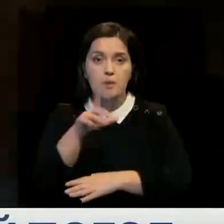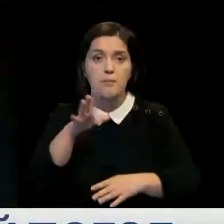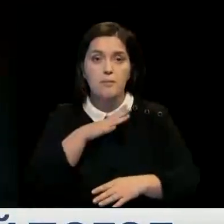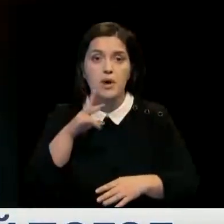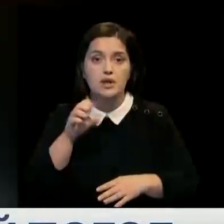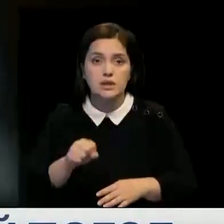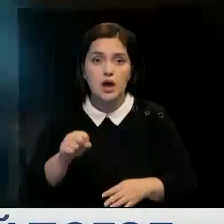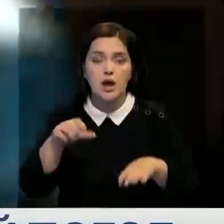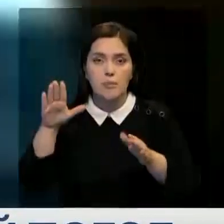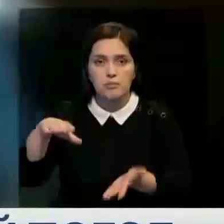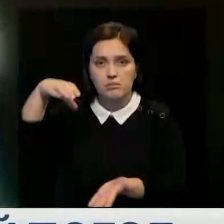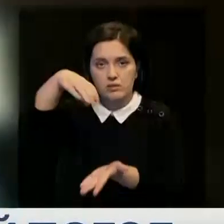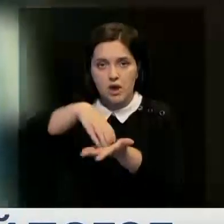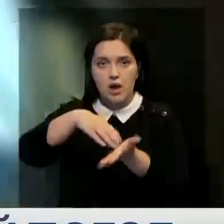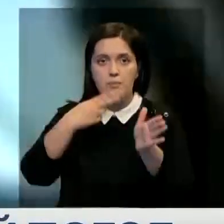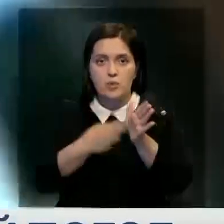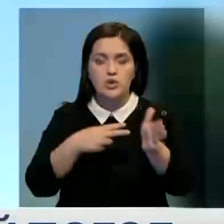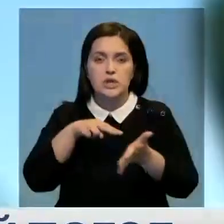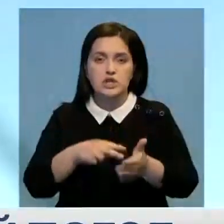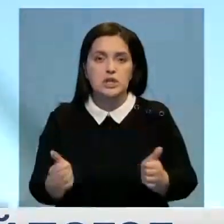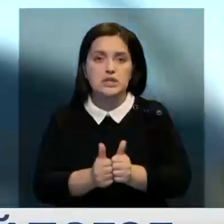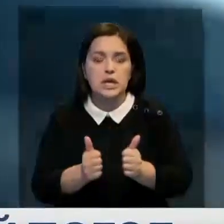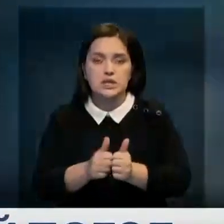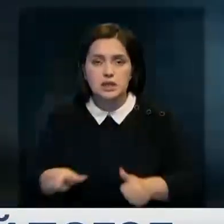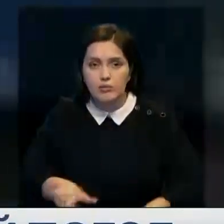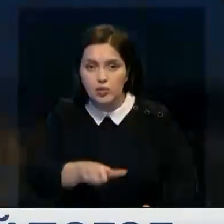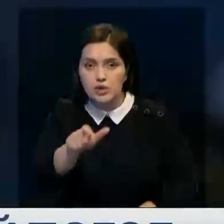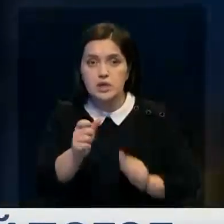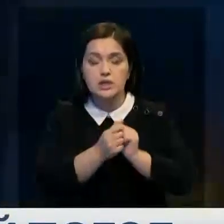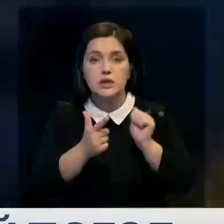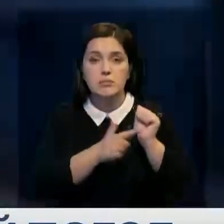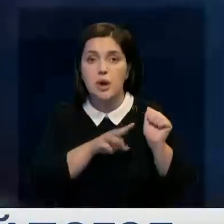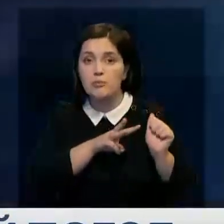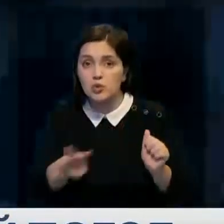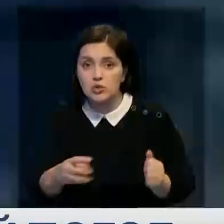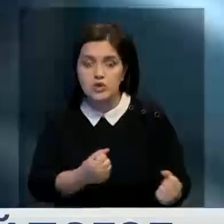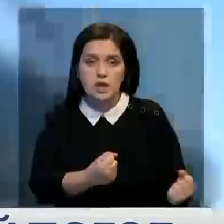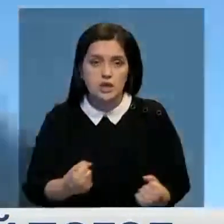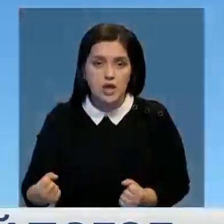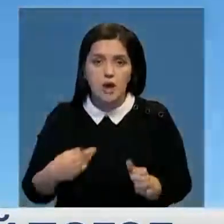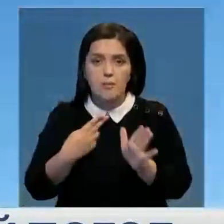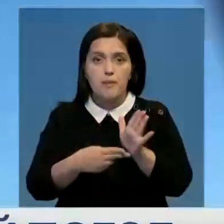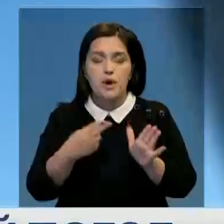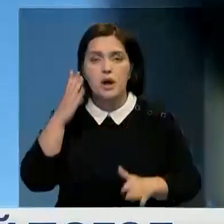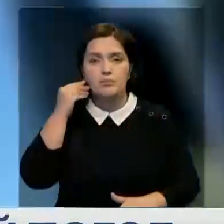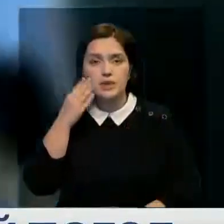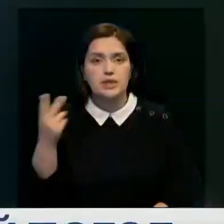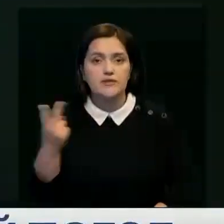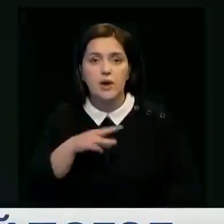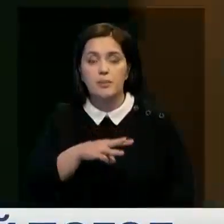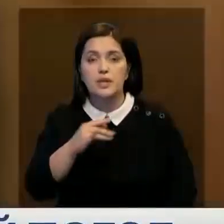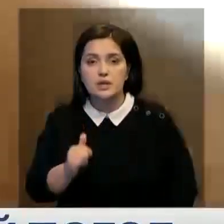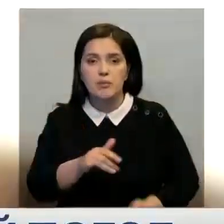находилась на платформе поезда, стоящего на соседних путях. После 17-минутной задержки пассажирский состав Алматы-2